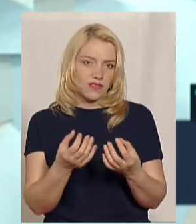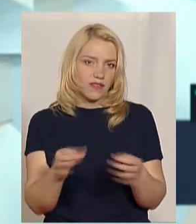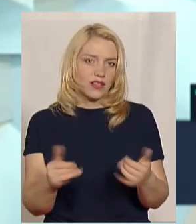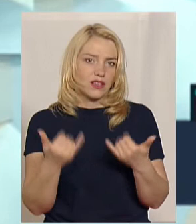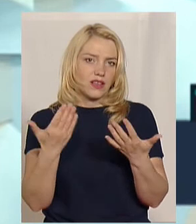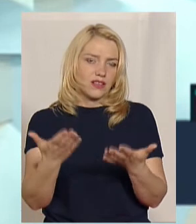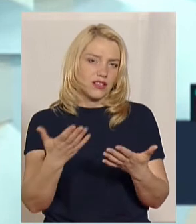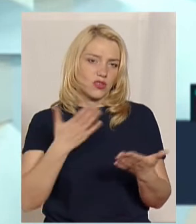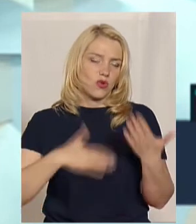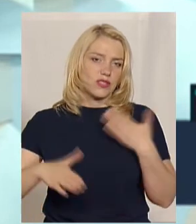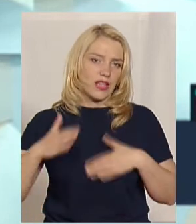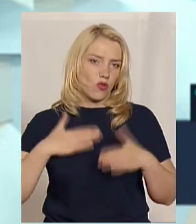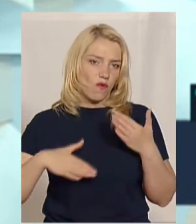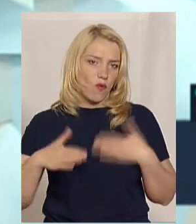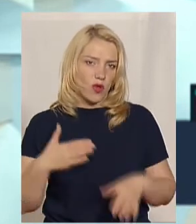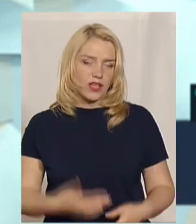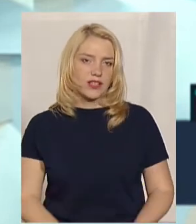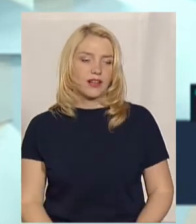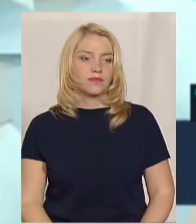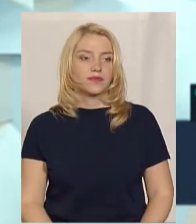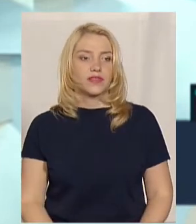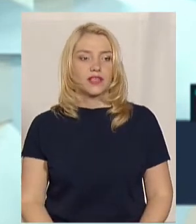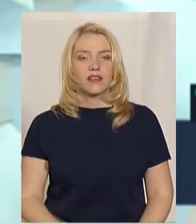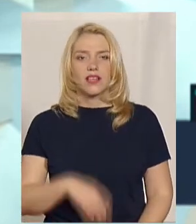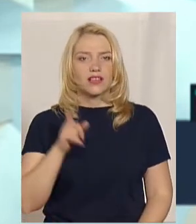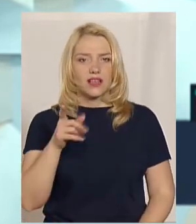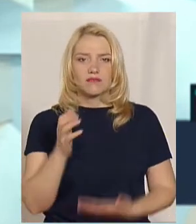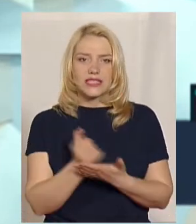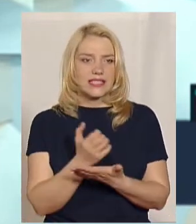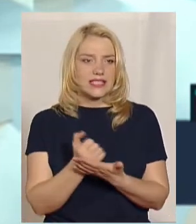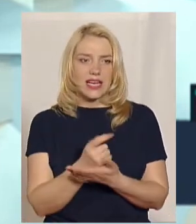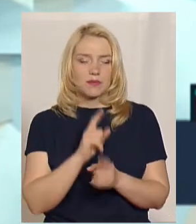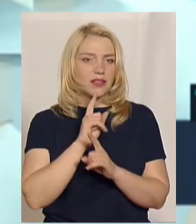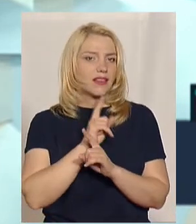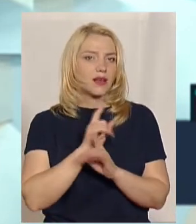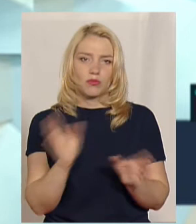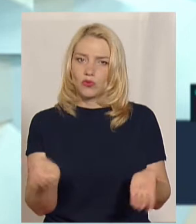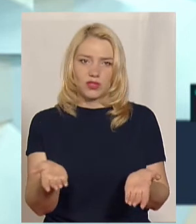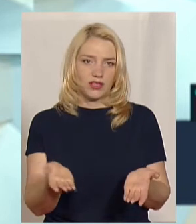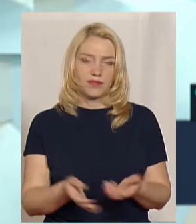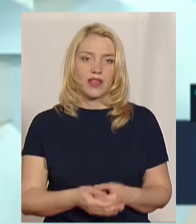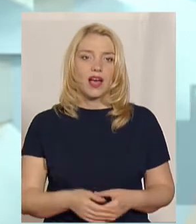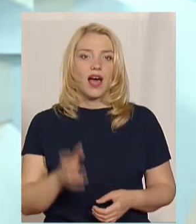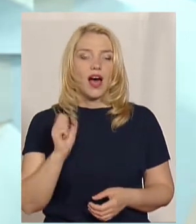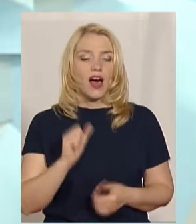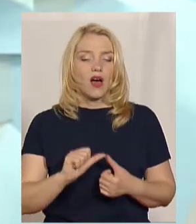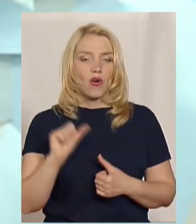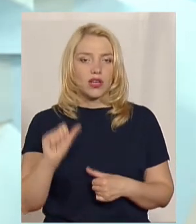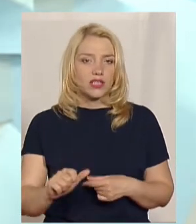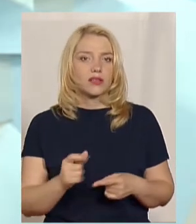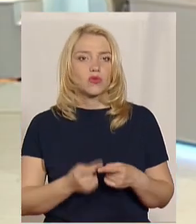розслаблення, задоволення. Тобто там заробітку не буде, не повинно бути. А крім того